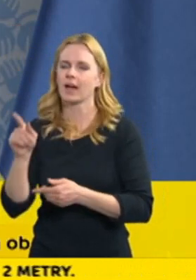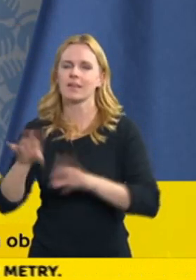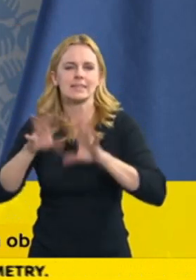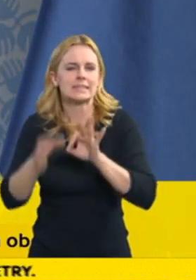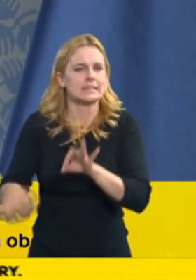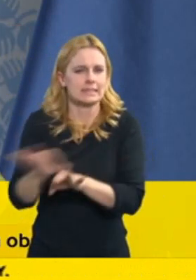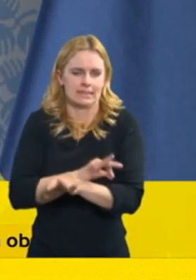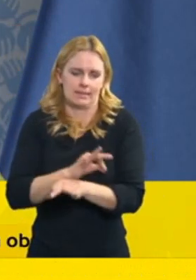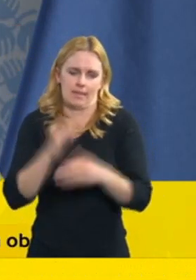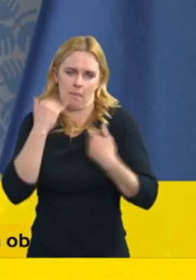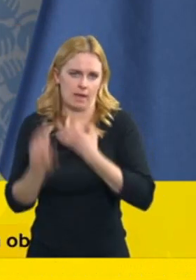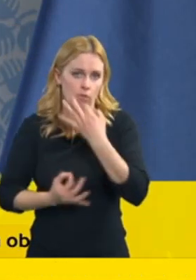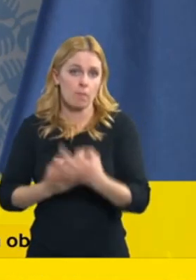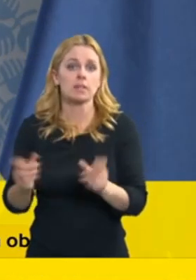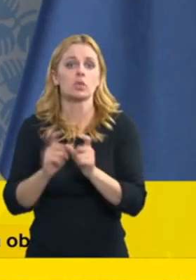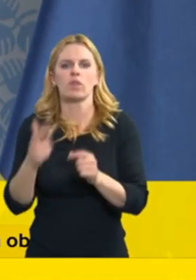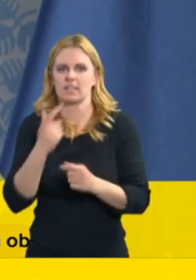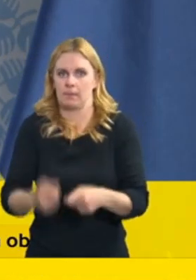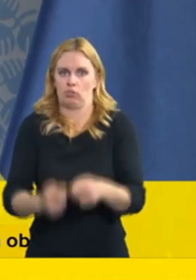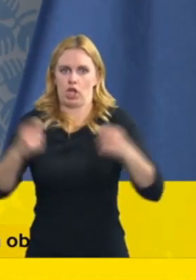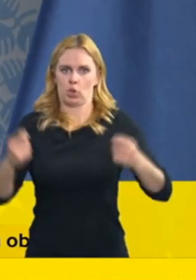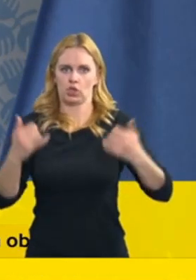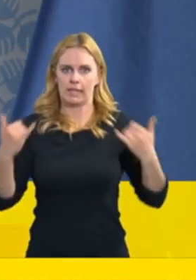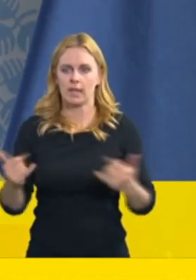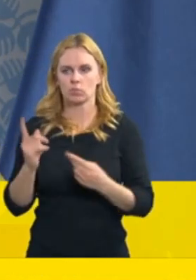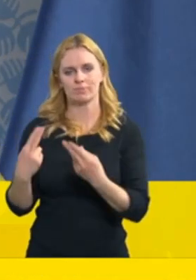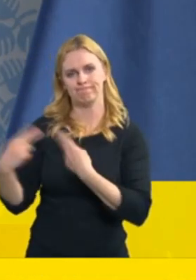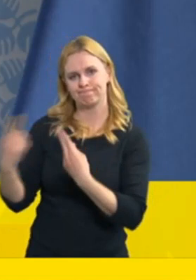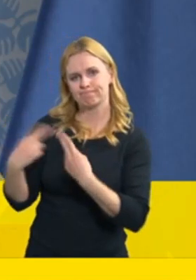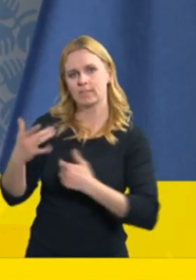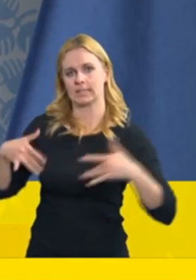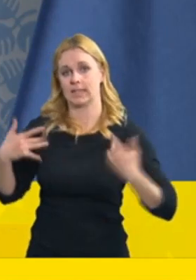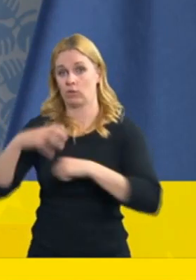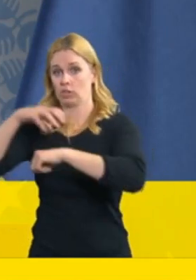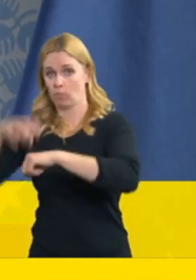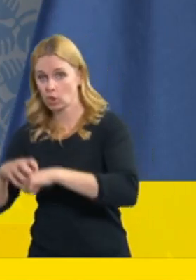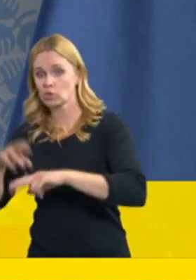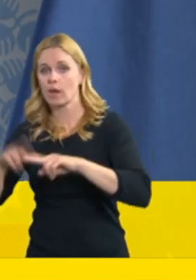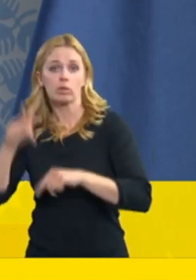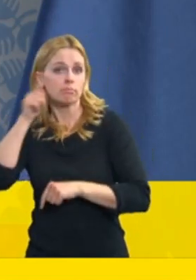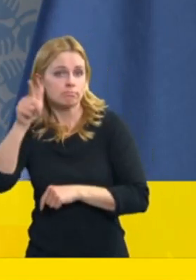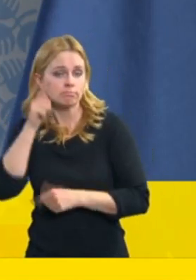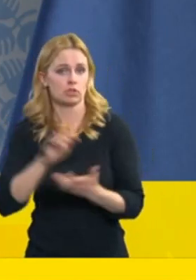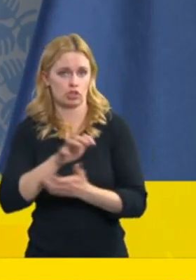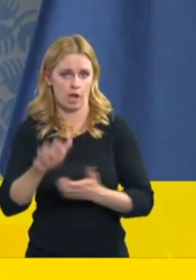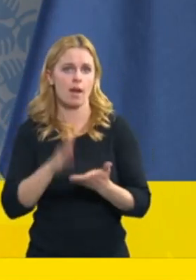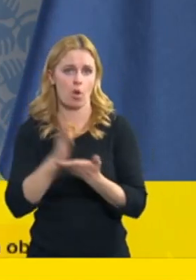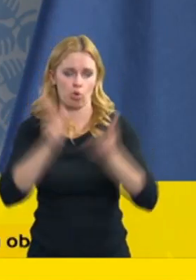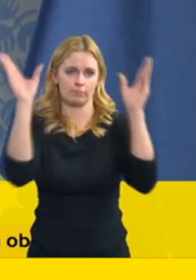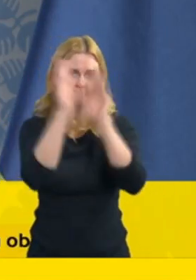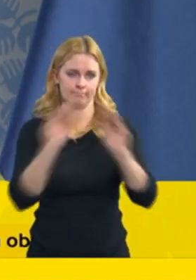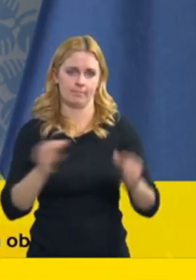a dostředy ho chceme mít finálně připravený. A ještě jedna záležitost, která je